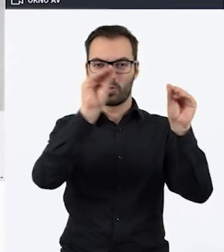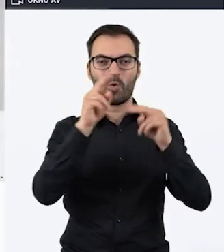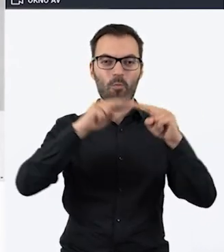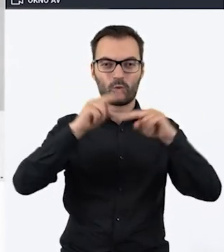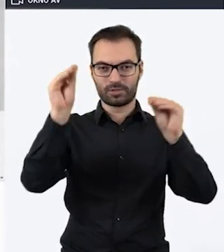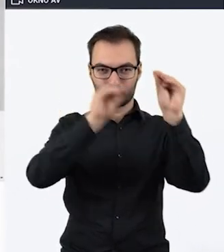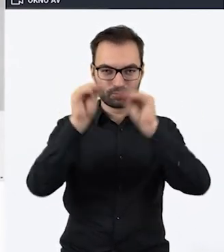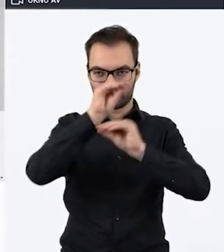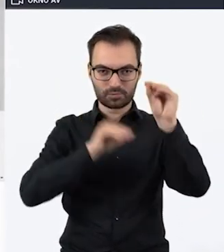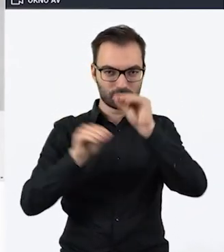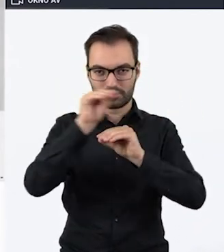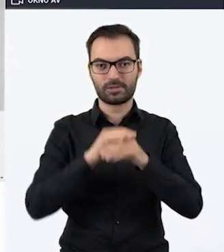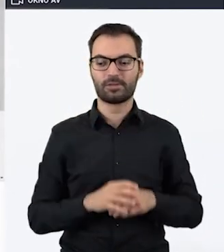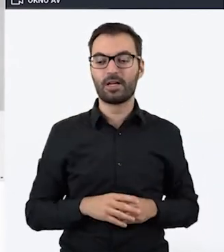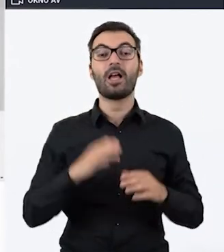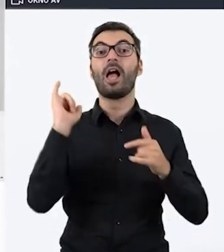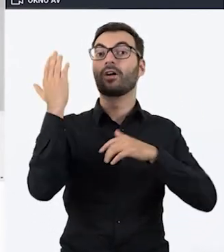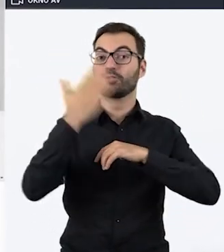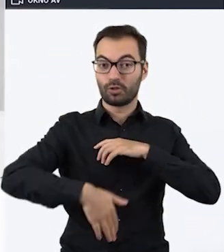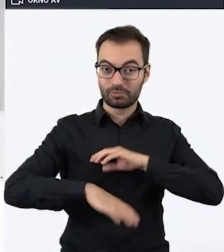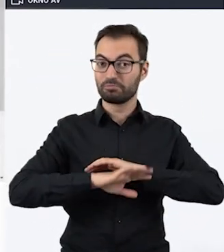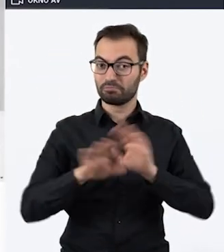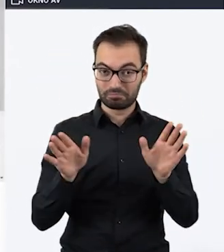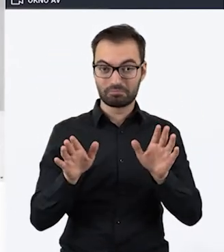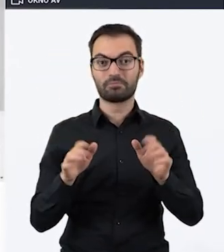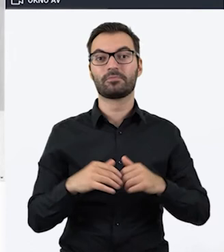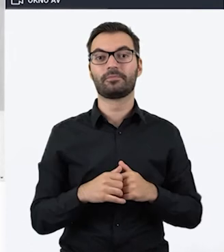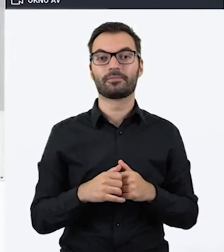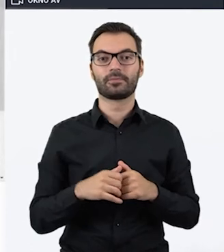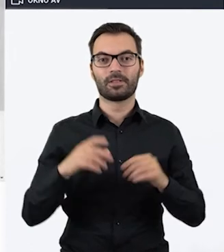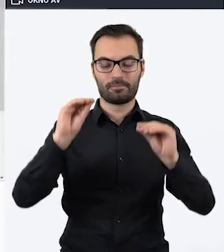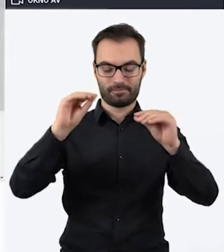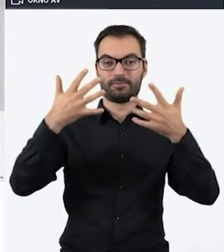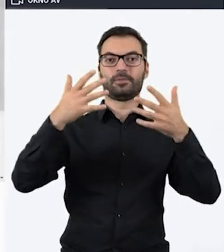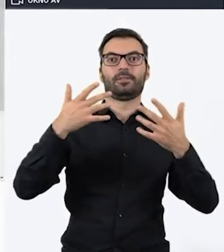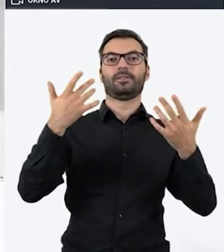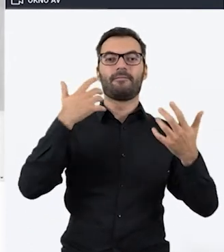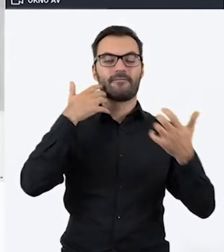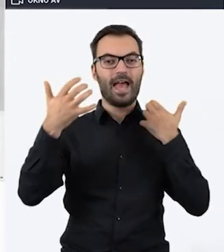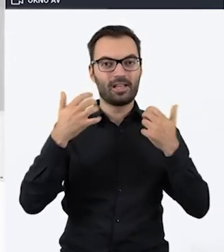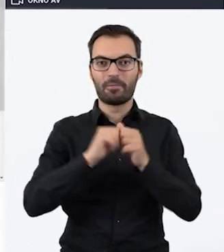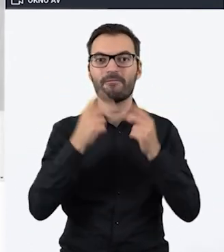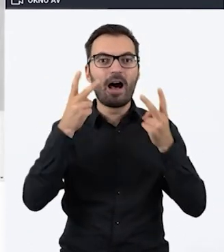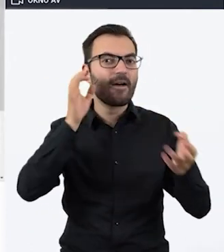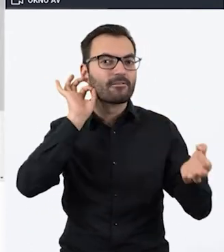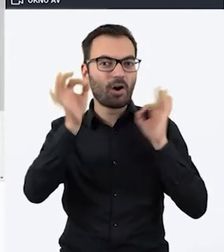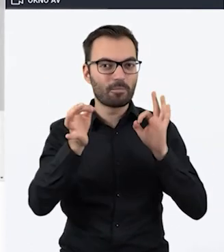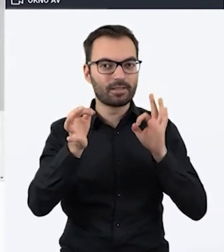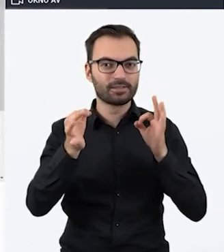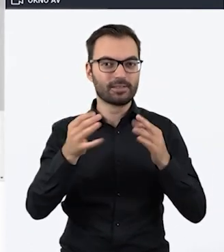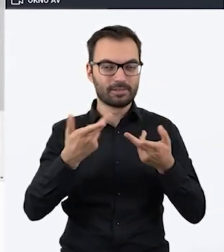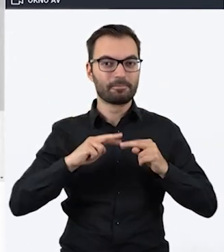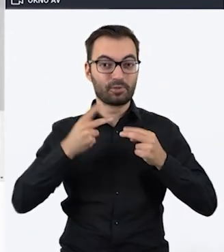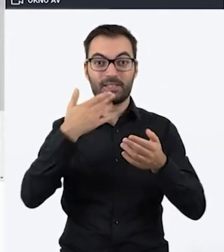ułożenie tych puzzli, a po ułożeniu wszystkich elementów odkryje się wiadomość czy istotna informacja, którą